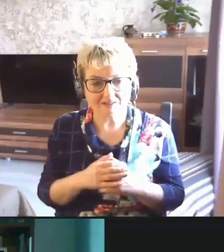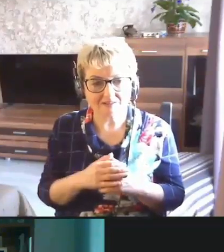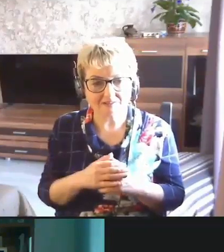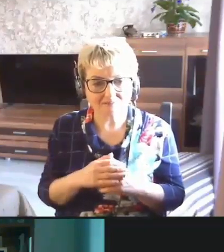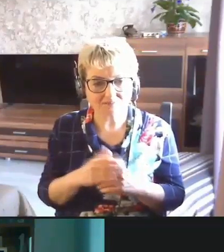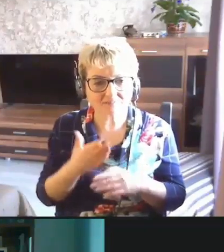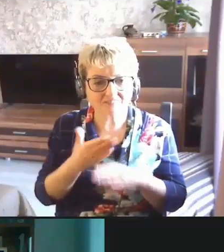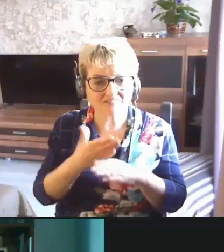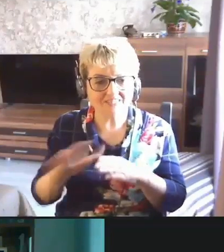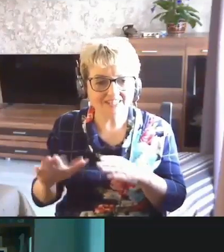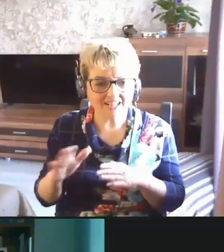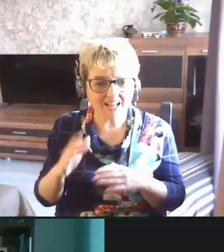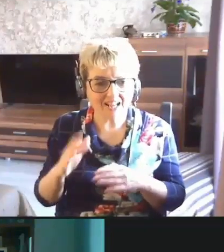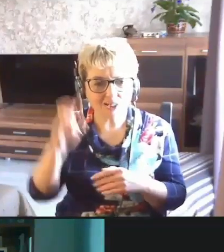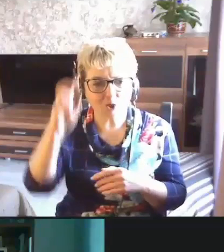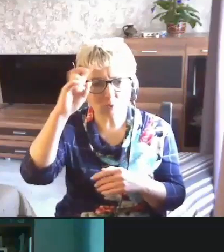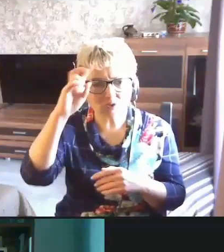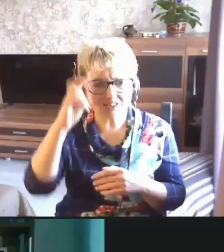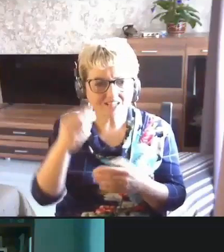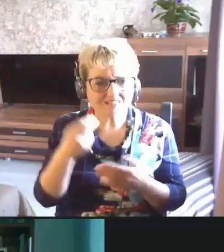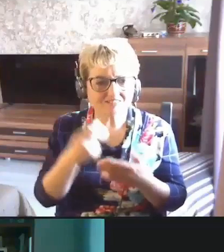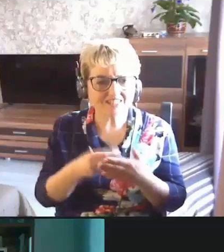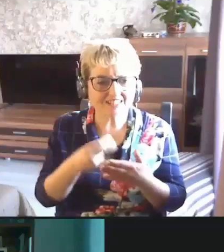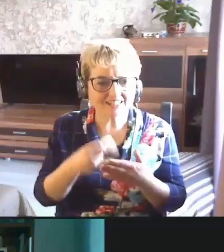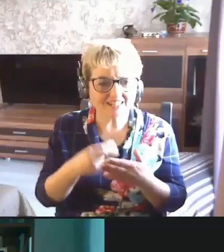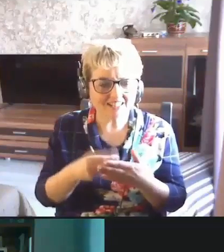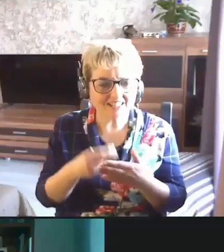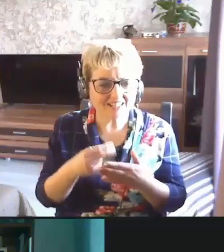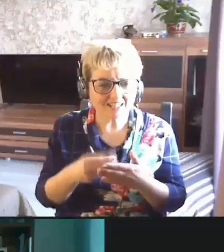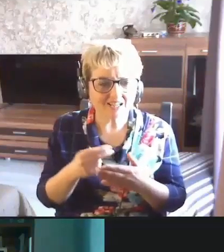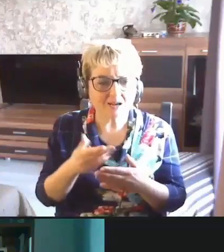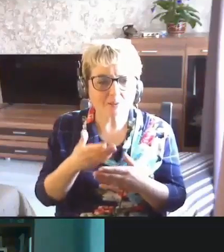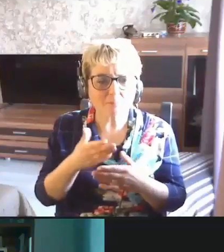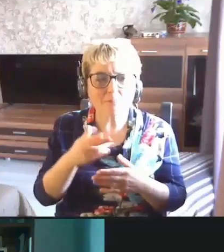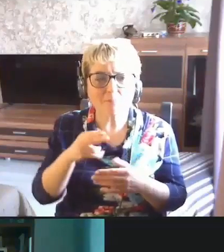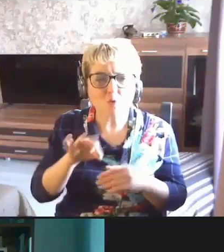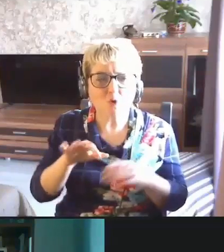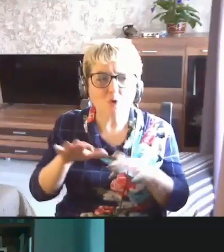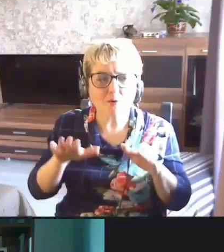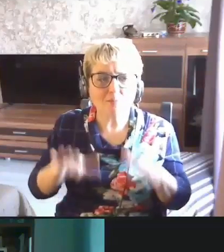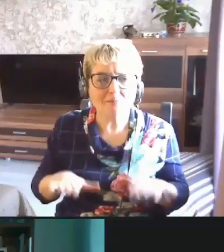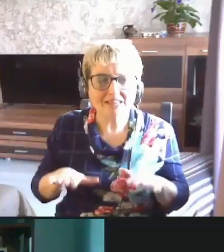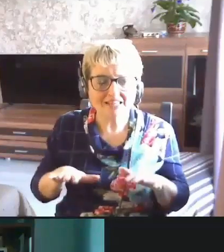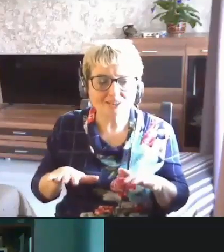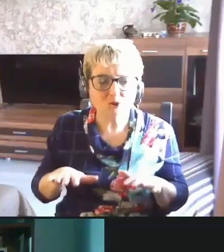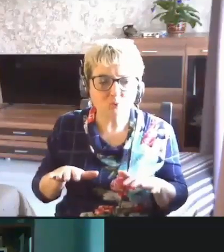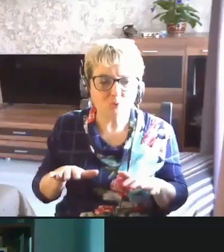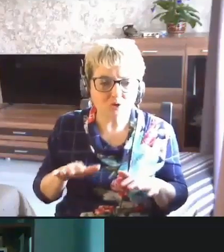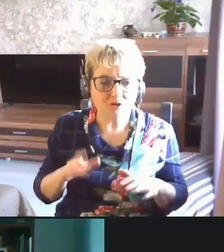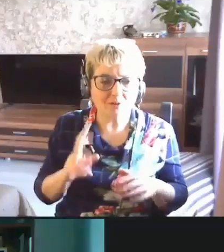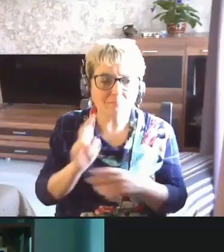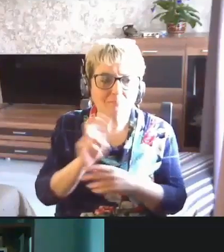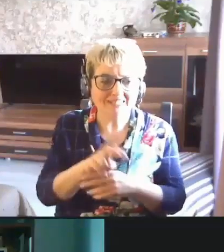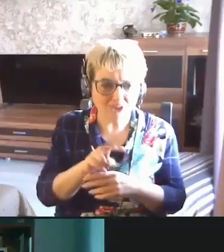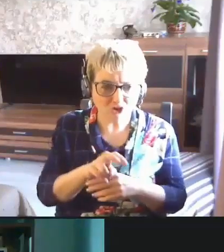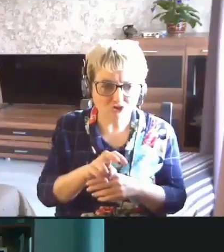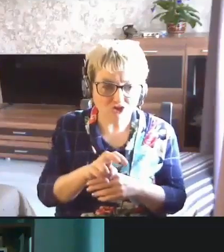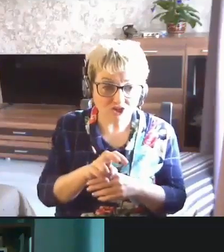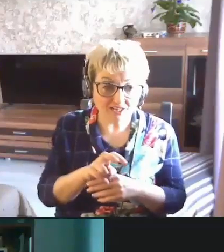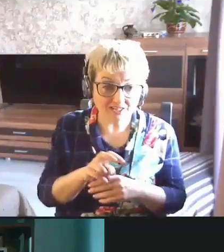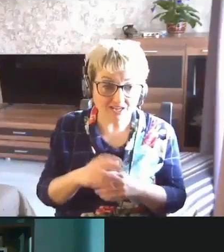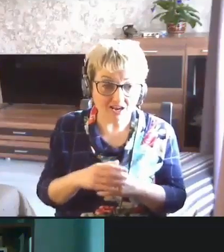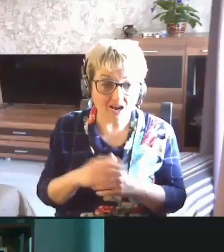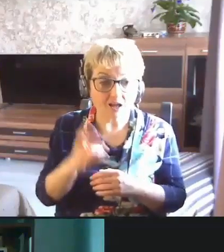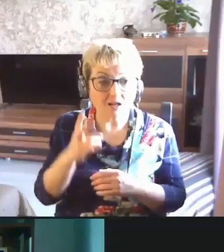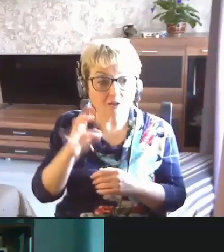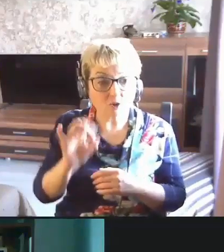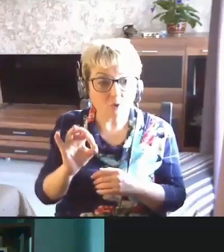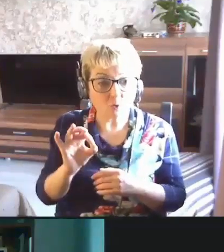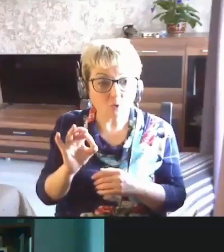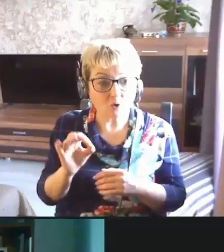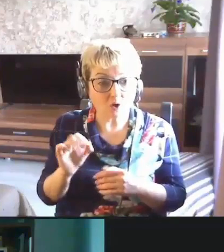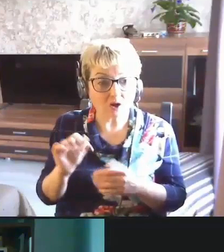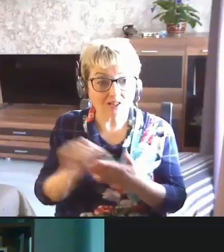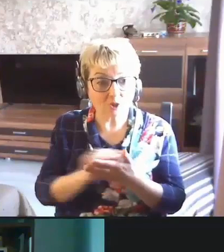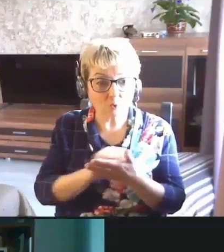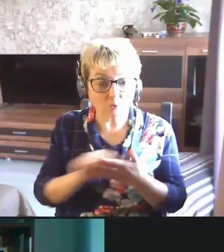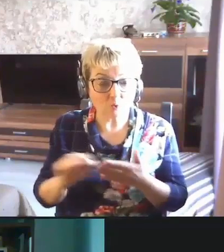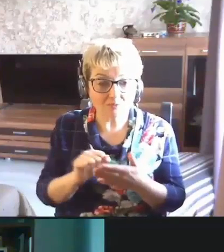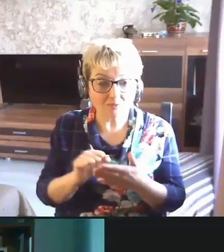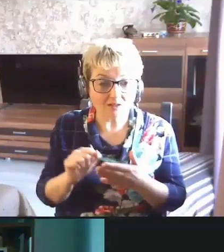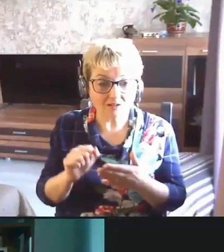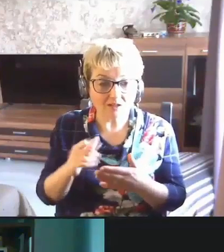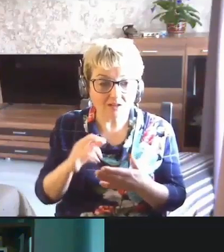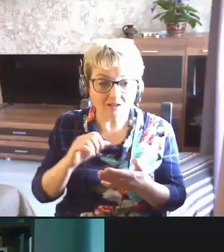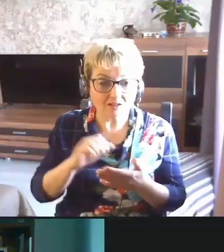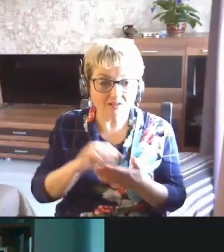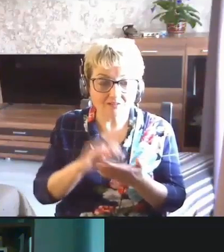выделяются государственные деньги в виде по месту посещения, но документы не